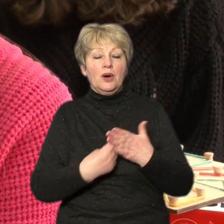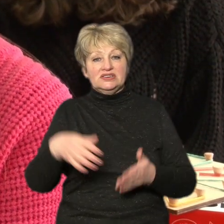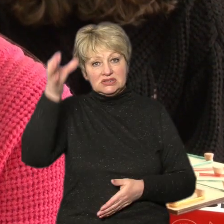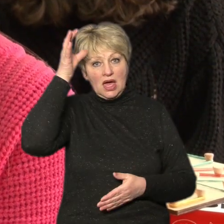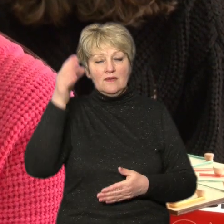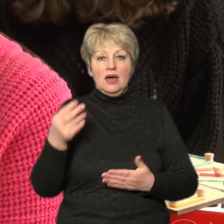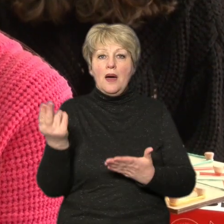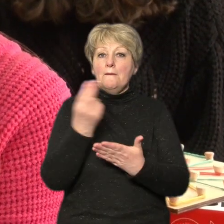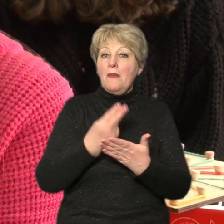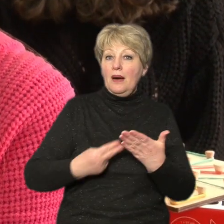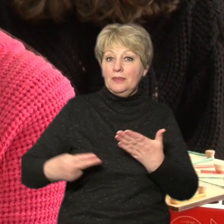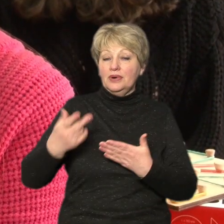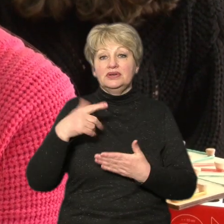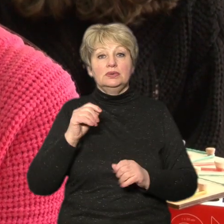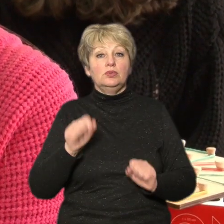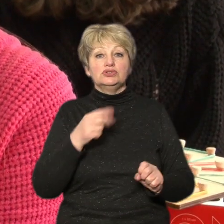можемо подивитися, наприклад,